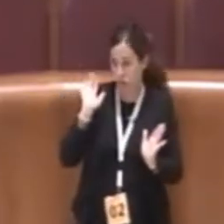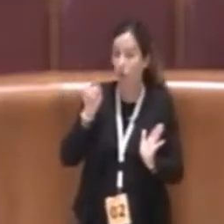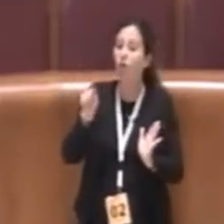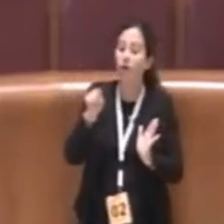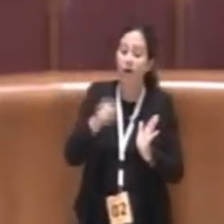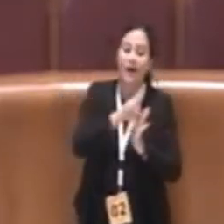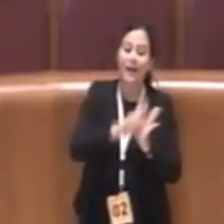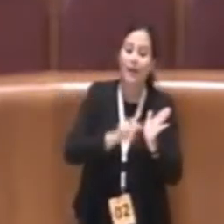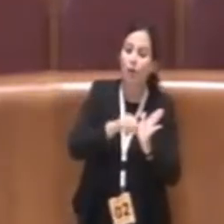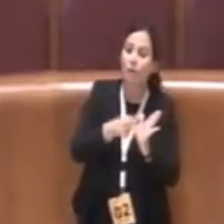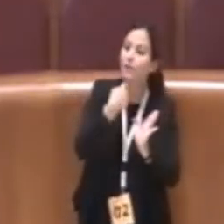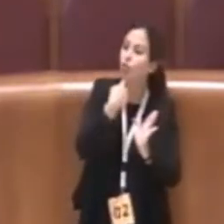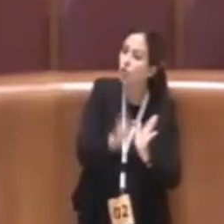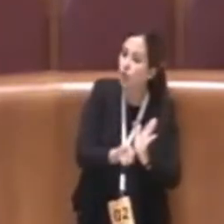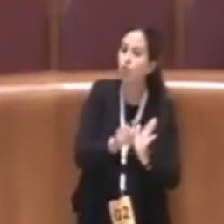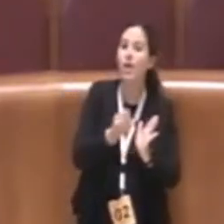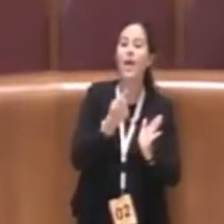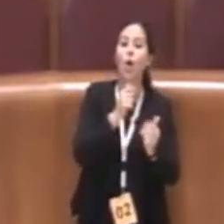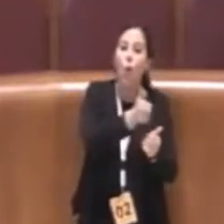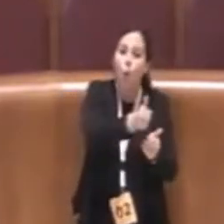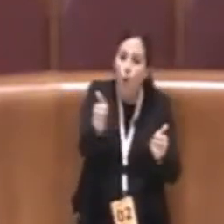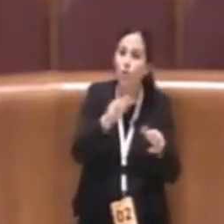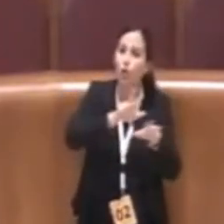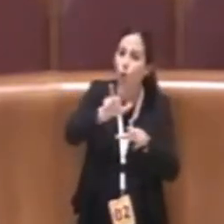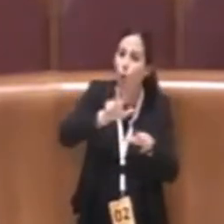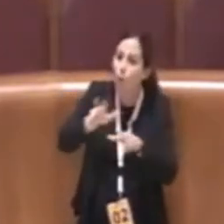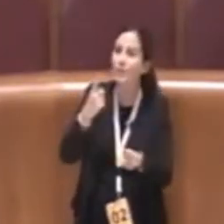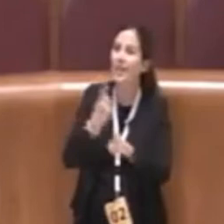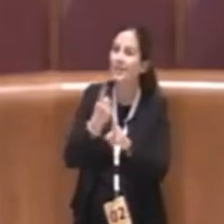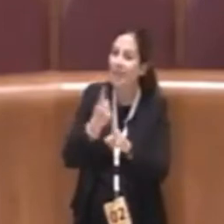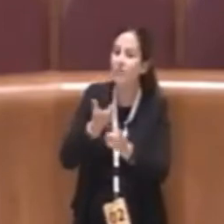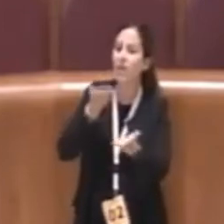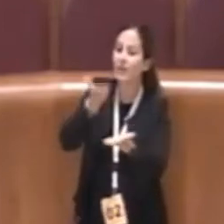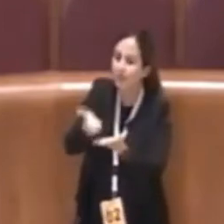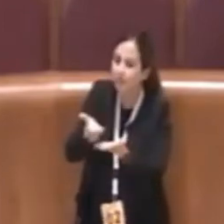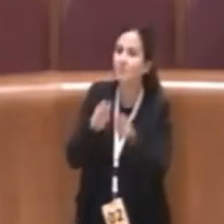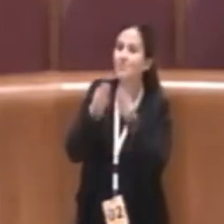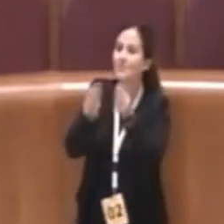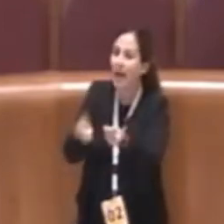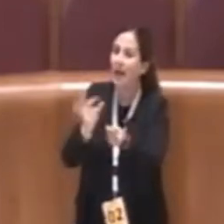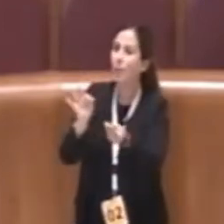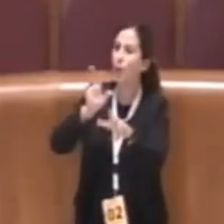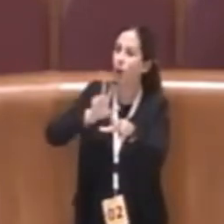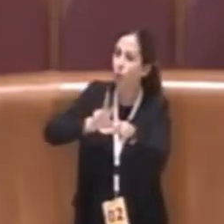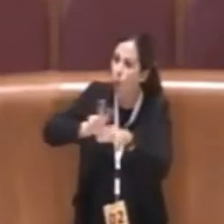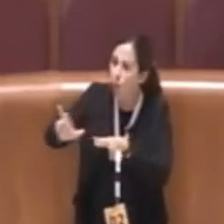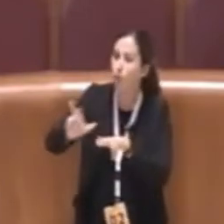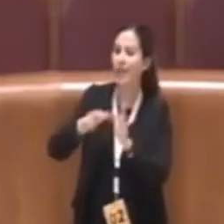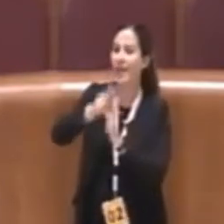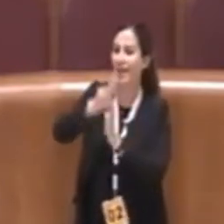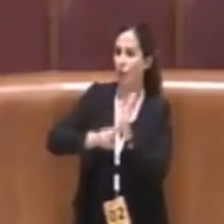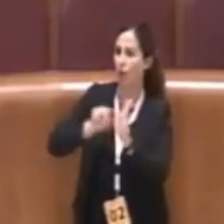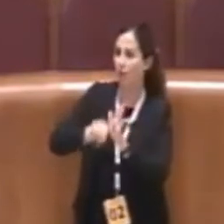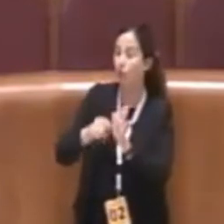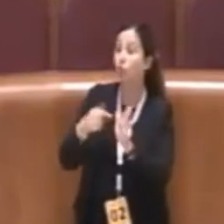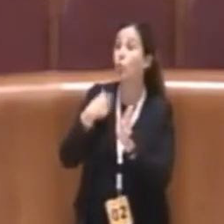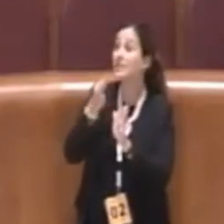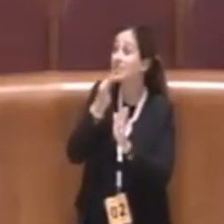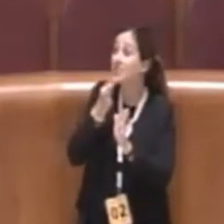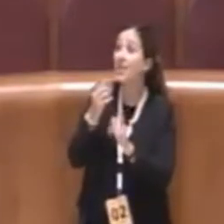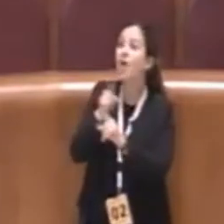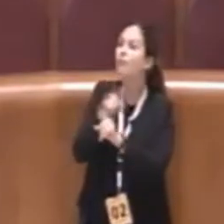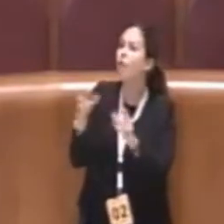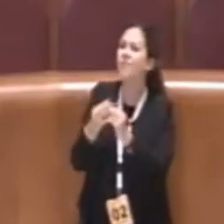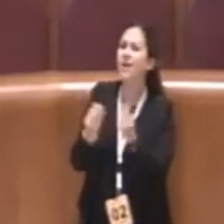registro degli immobili sull'housing io voglio capire che avete fatto dal 2012 fino a quando c'eravamo noi